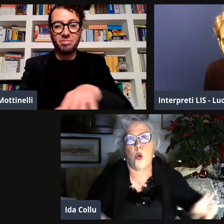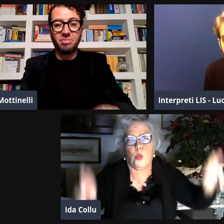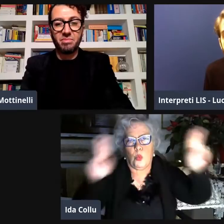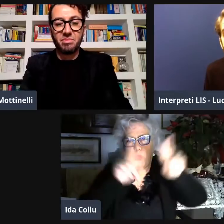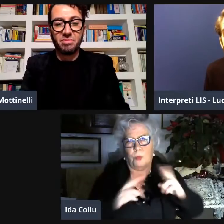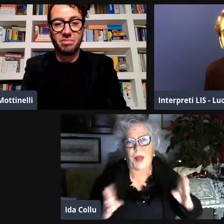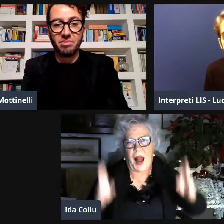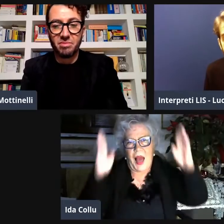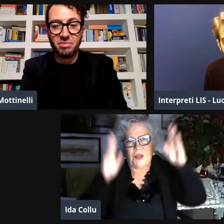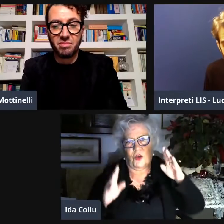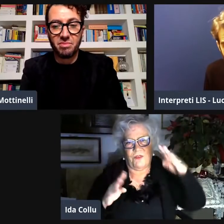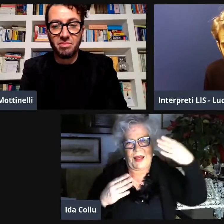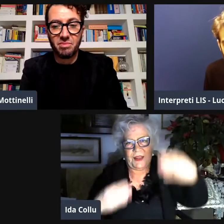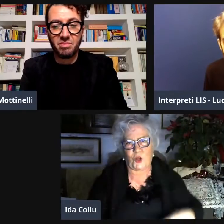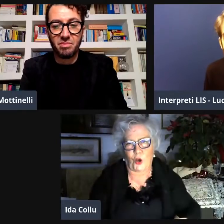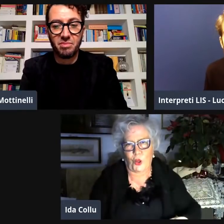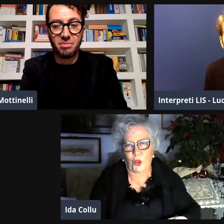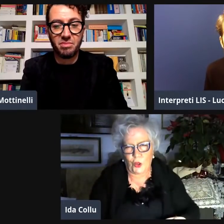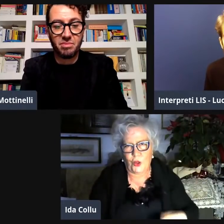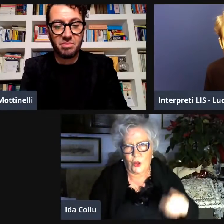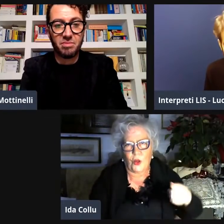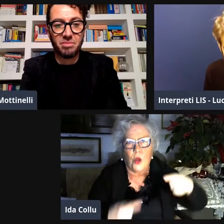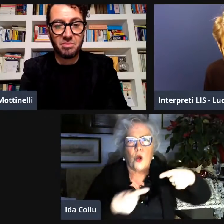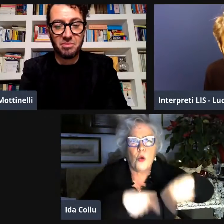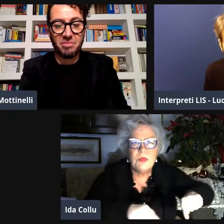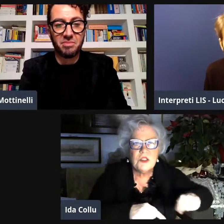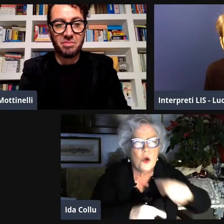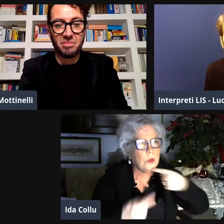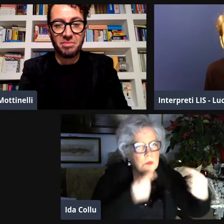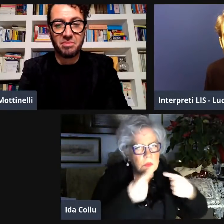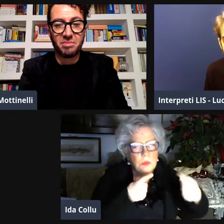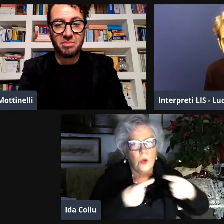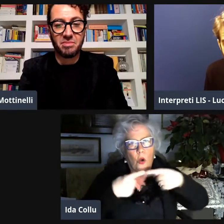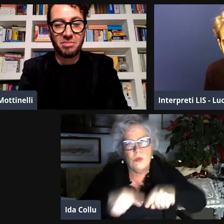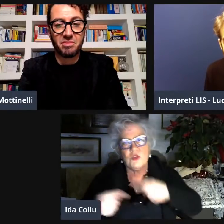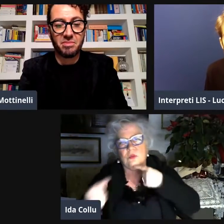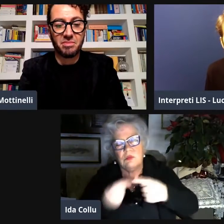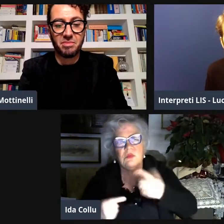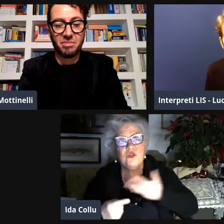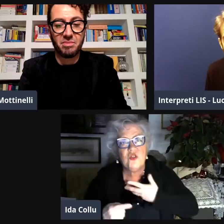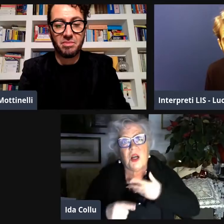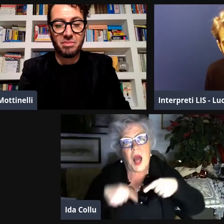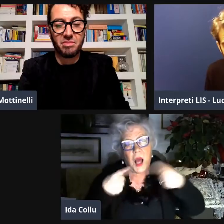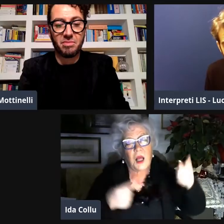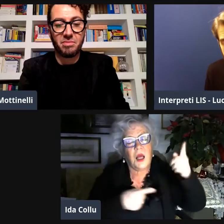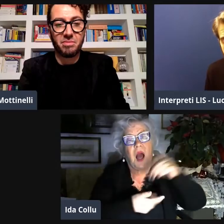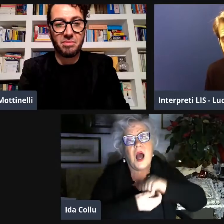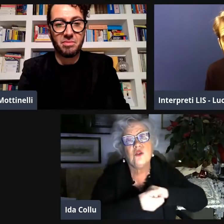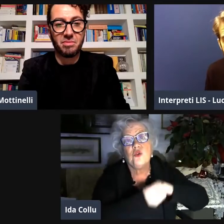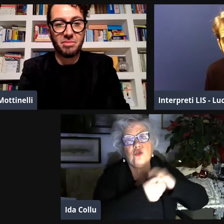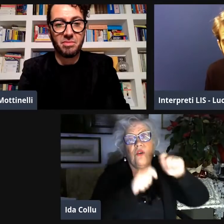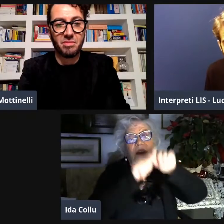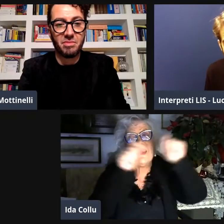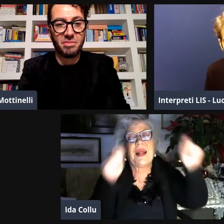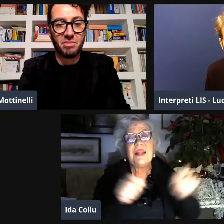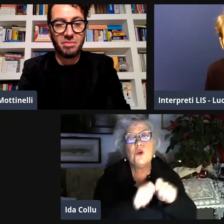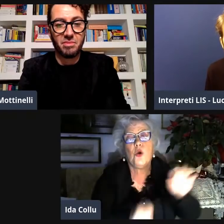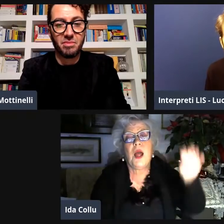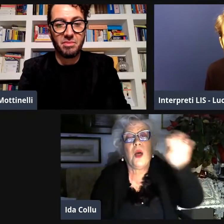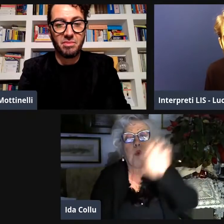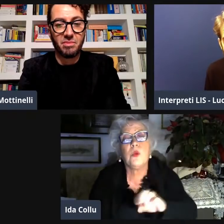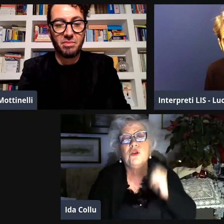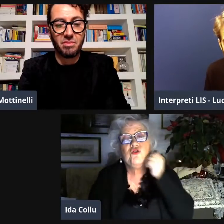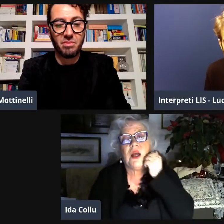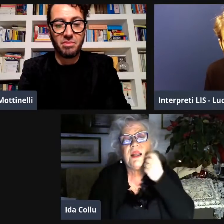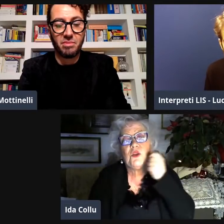il primo incontro è stato a New York al Palazzo di Vetro c'è stata una serie di commissioni